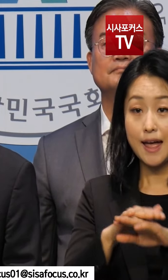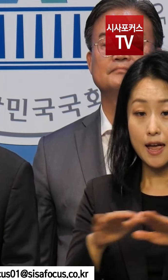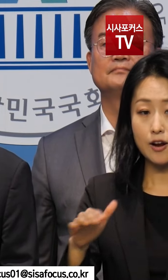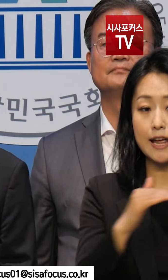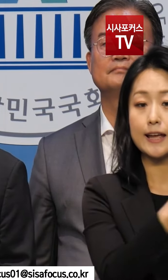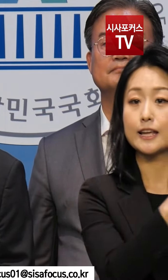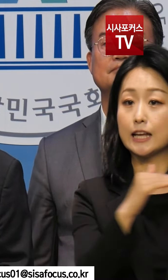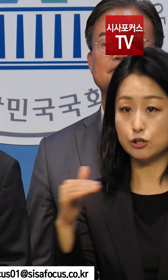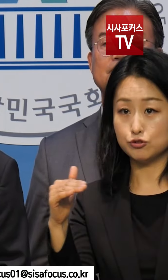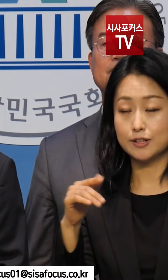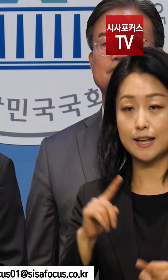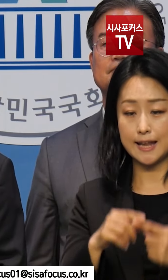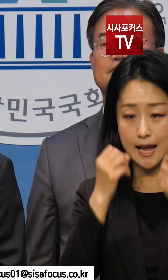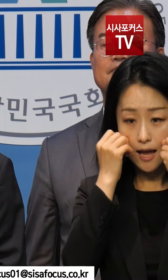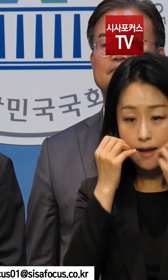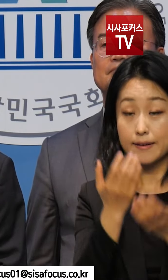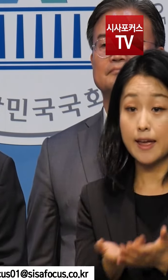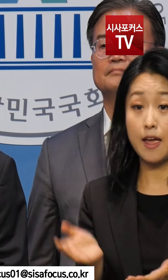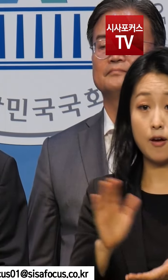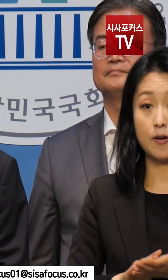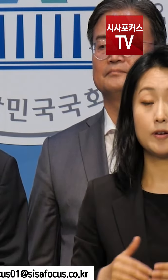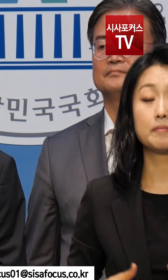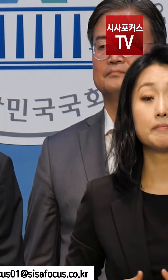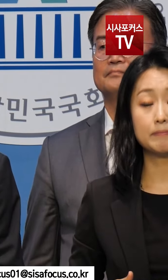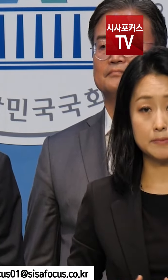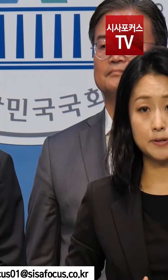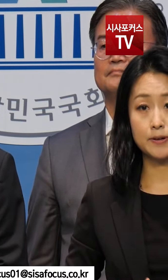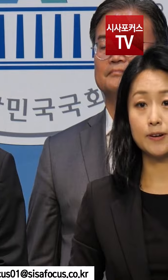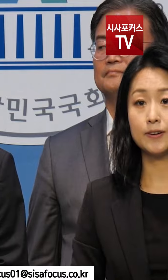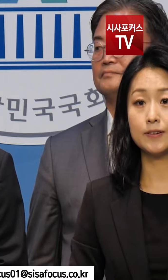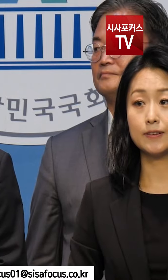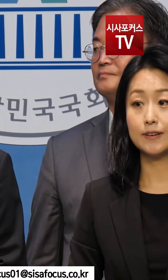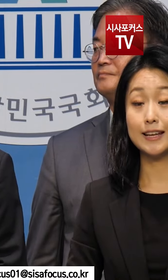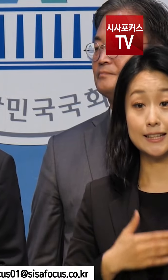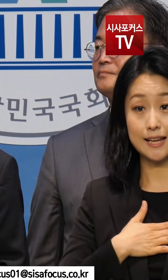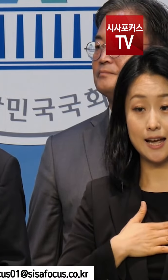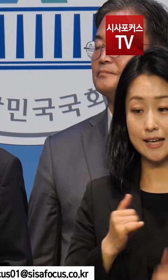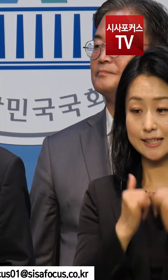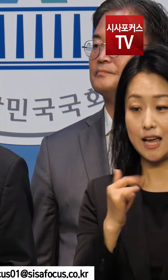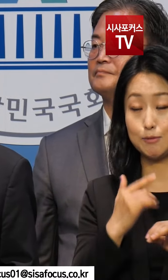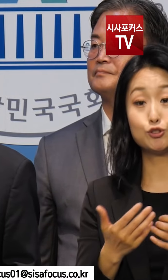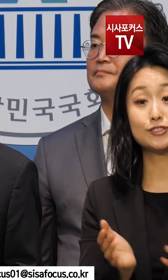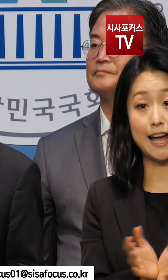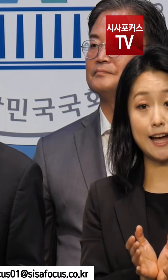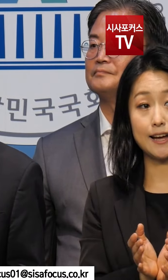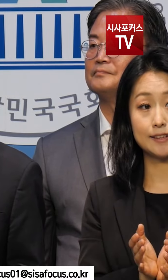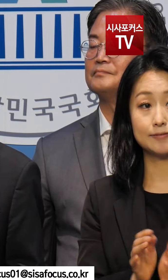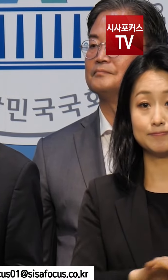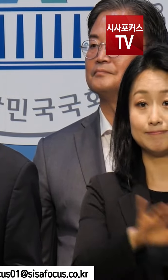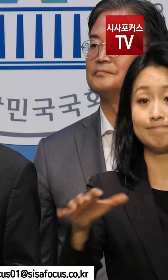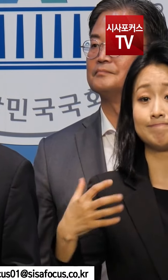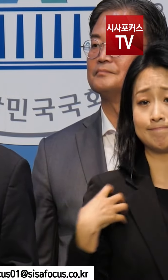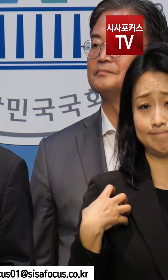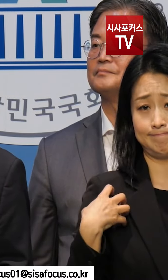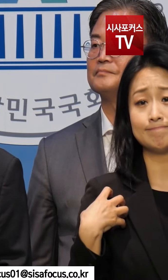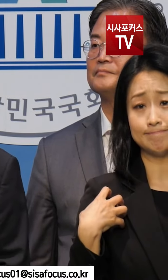혁신적인 변화를 만들어내야 합니다. 저와 사회민주당도 이 책임 앞에서